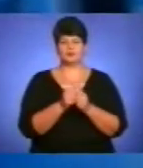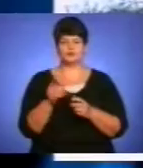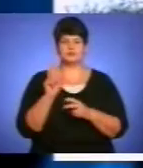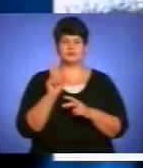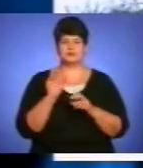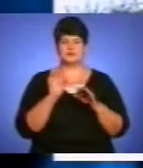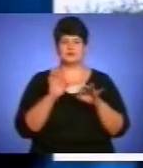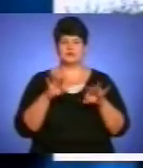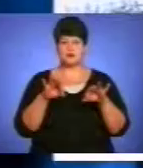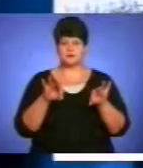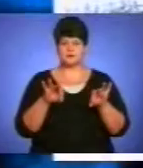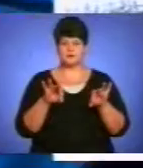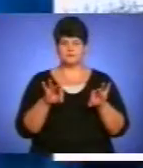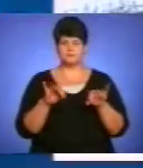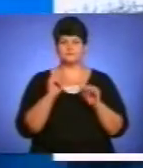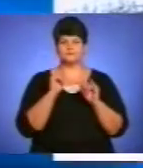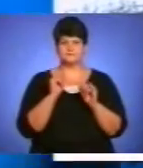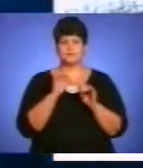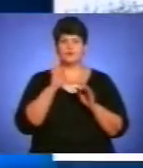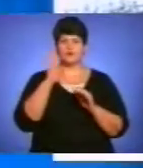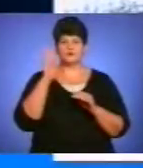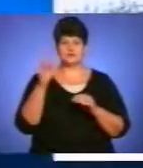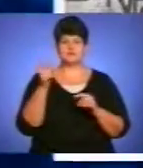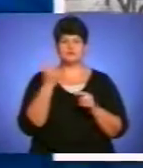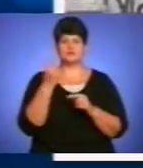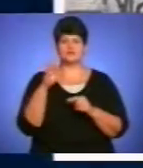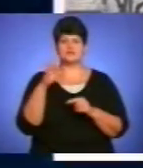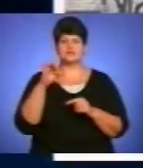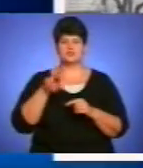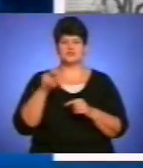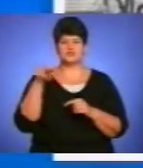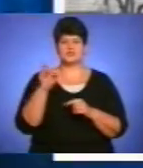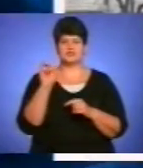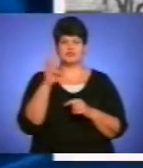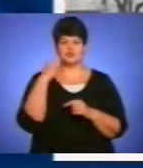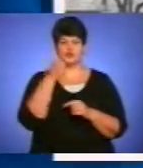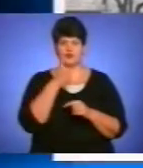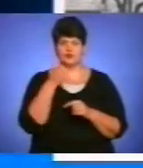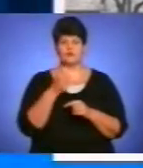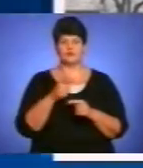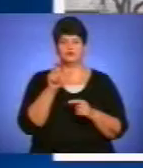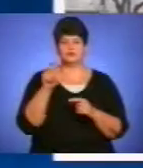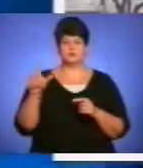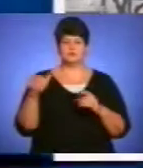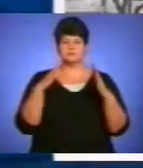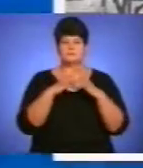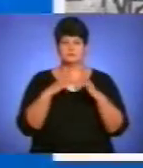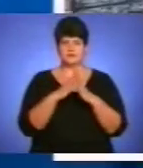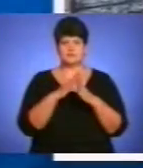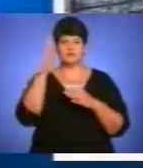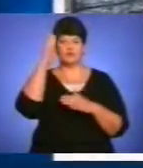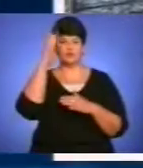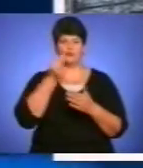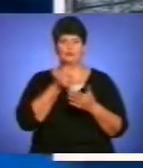Невтішні прогнози. З 1 січня 2013 року мешканці багатоквартирних будинків Тернополя за водопостачання